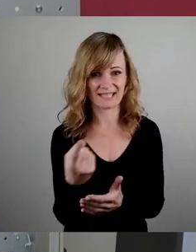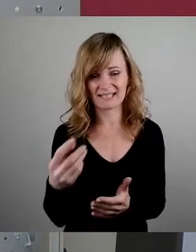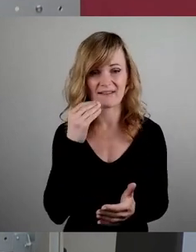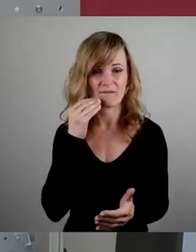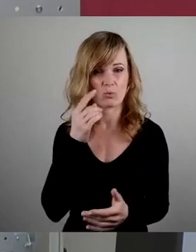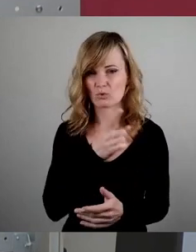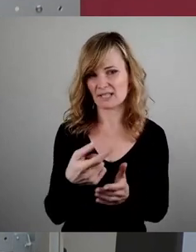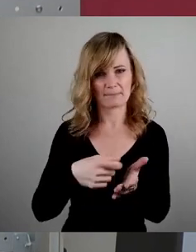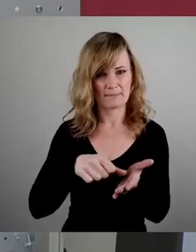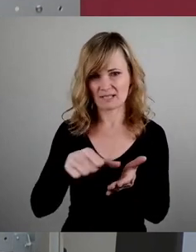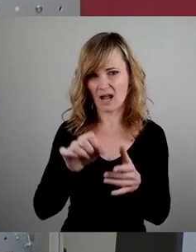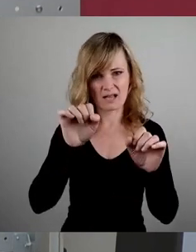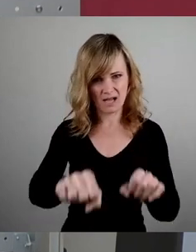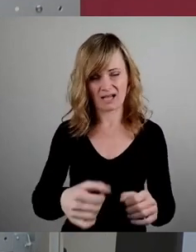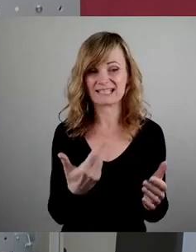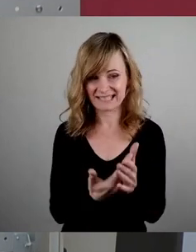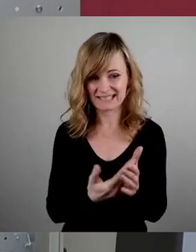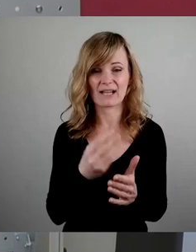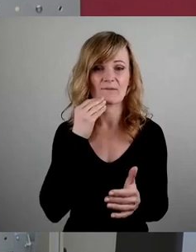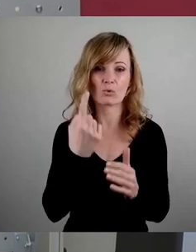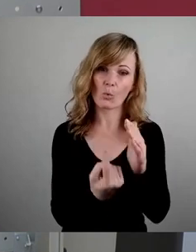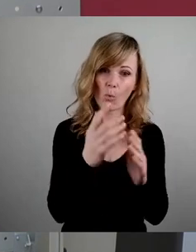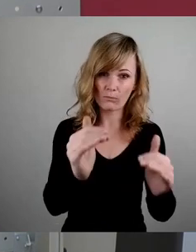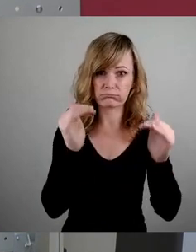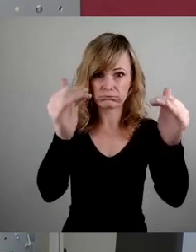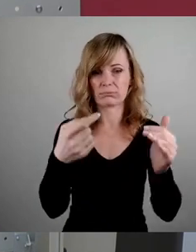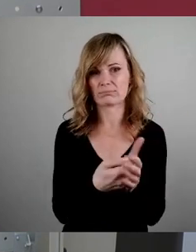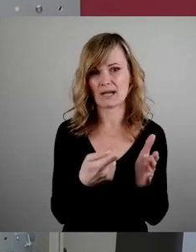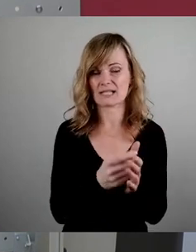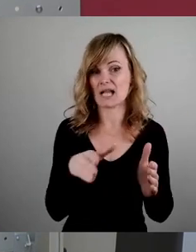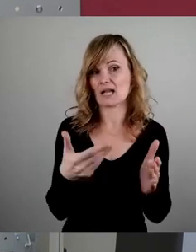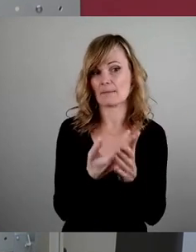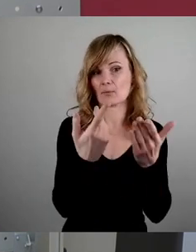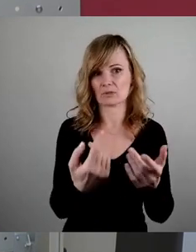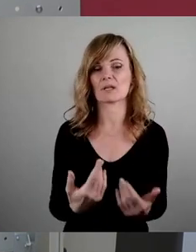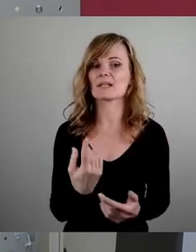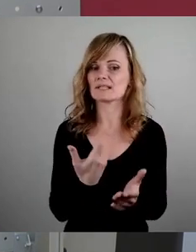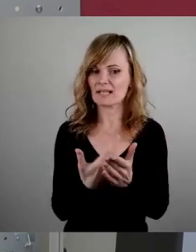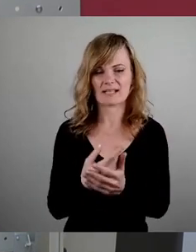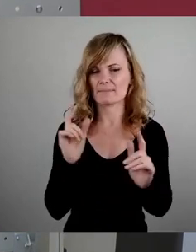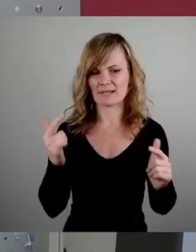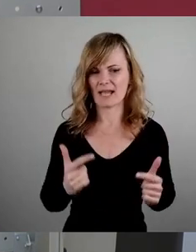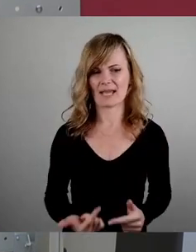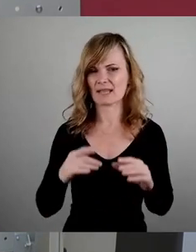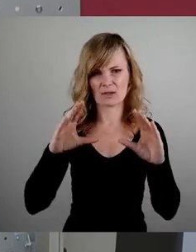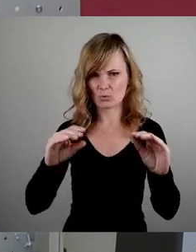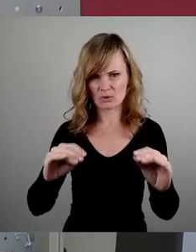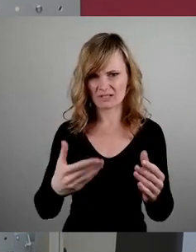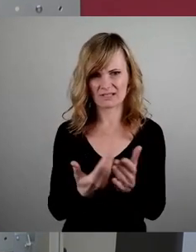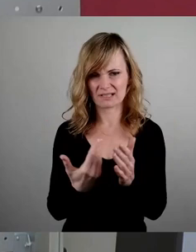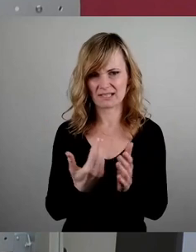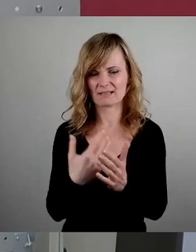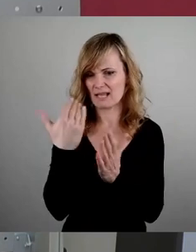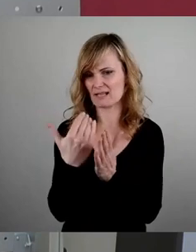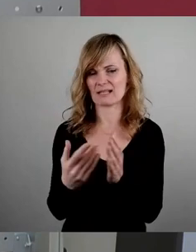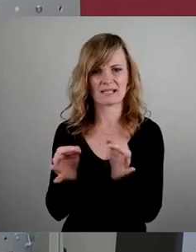gelten, sondern es sind dann genau diese Wohnungen, die im höherpreisigen Segment wieder angeboten werden. Wir haben hier also keinerlei Nutzen mit dieser Satzung.